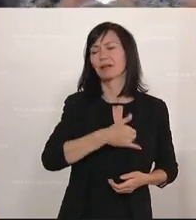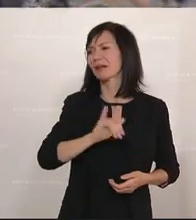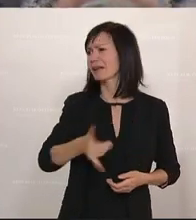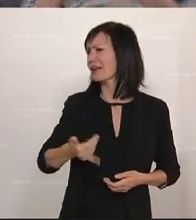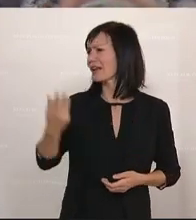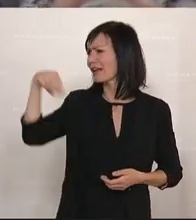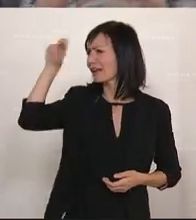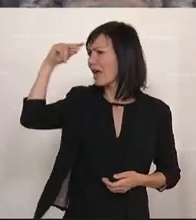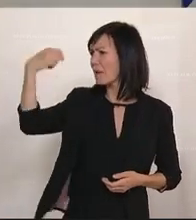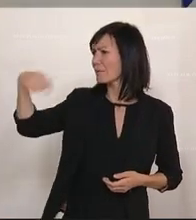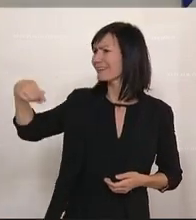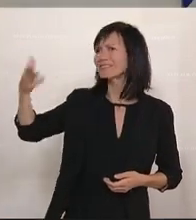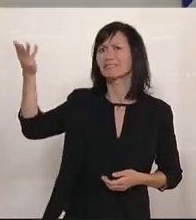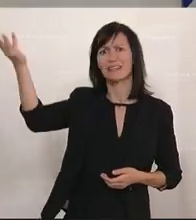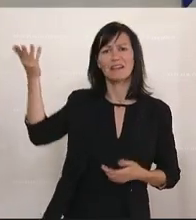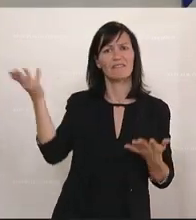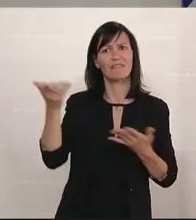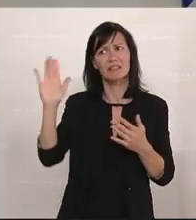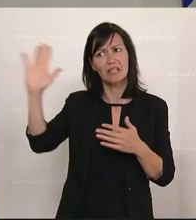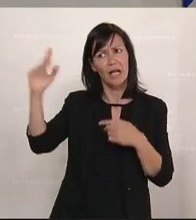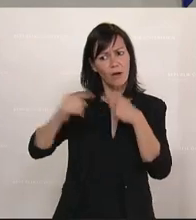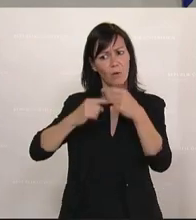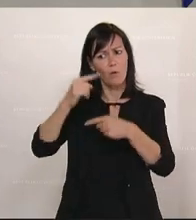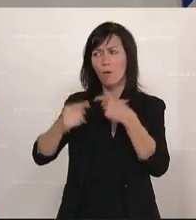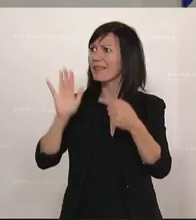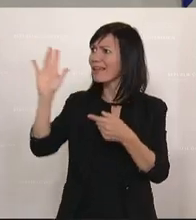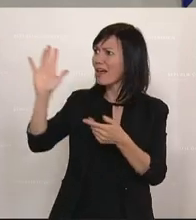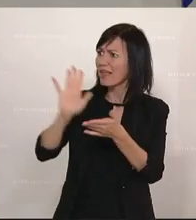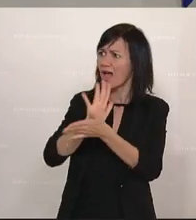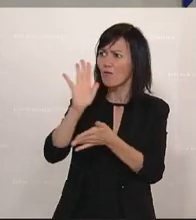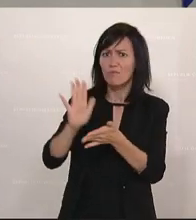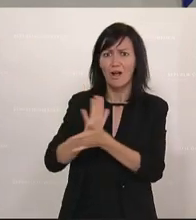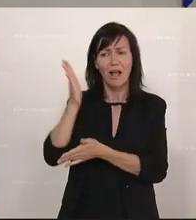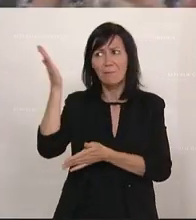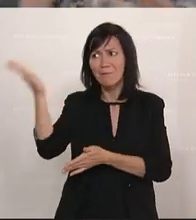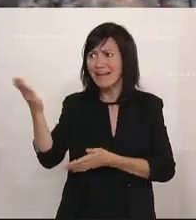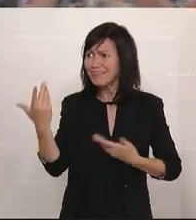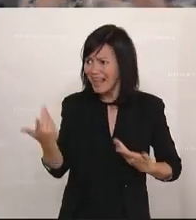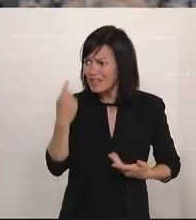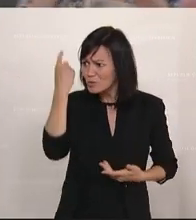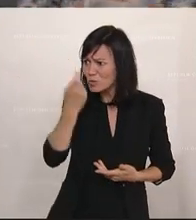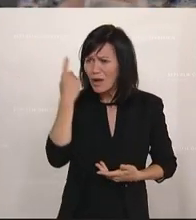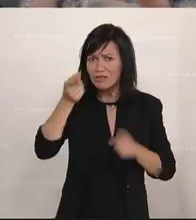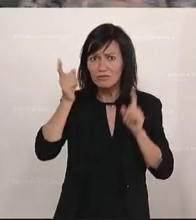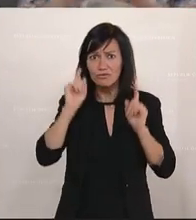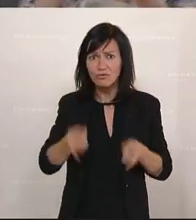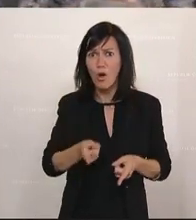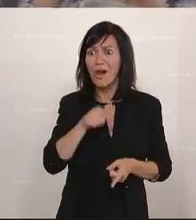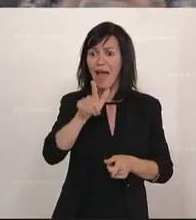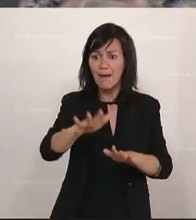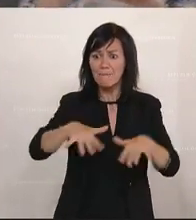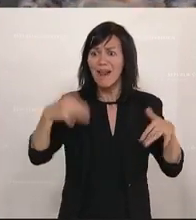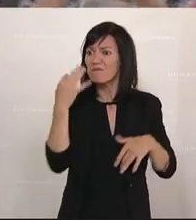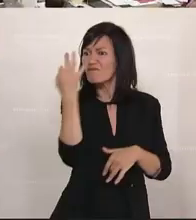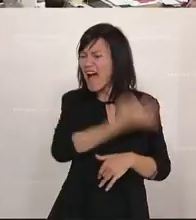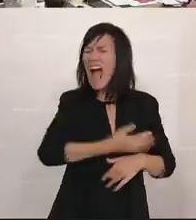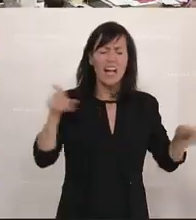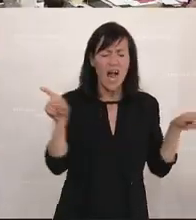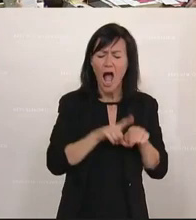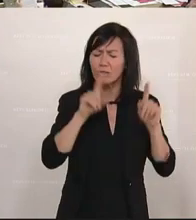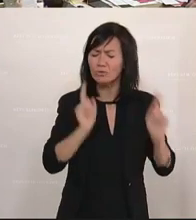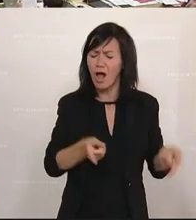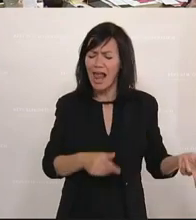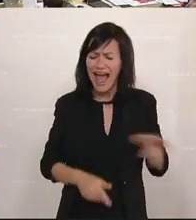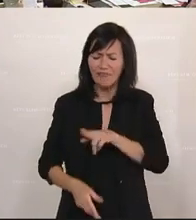was da Ihre Aufgabe und Ihre Rolle ist. Es ist Ihre Aufgabe, dafür zu sorgen, dass die Fragen des Parlaments auch beantwortet werden.